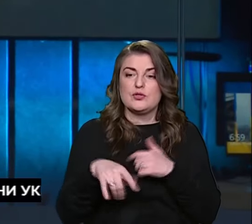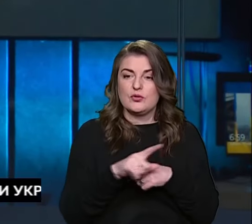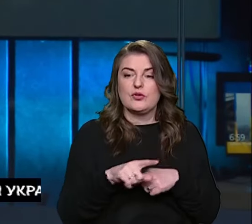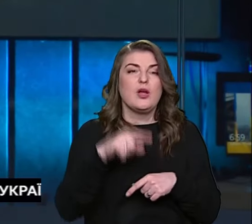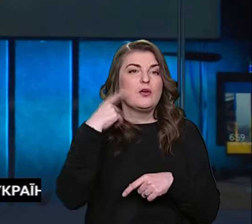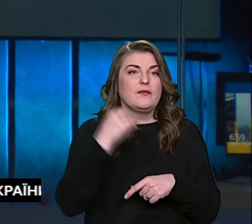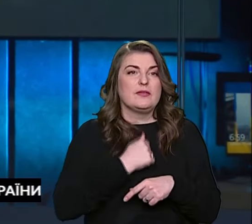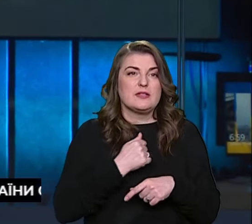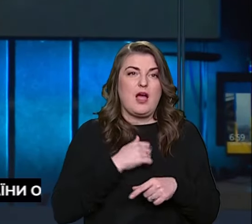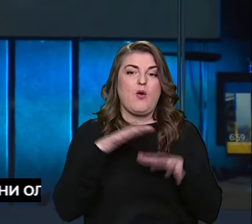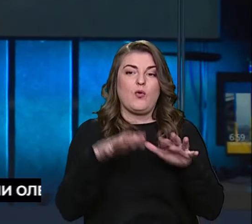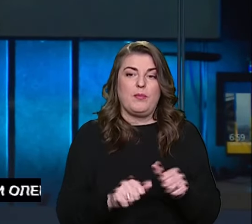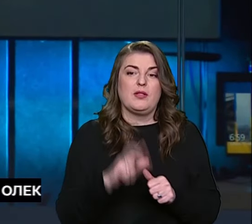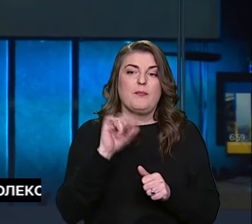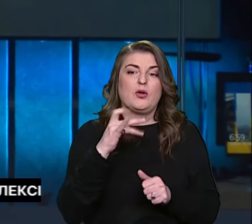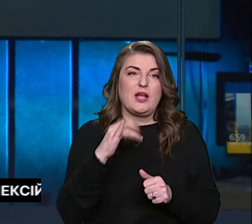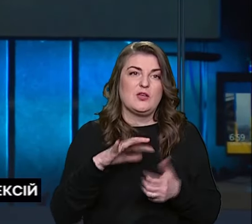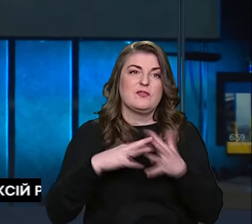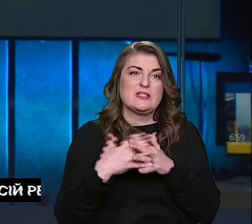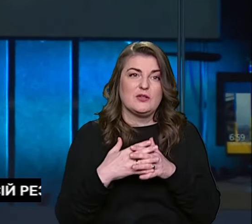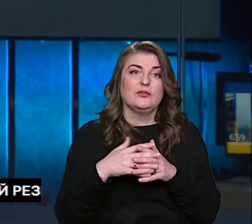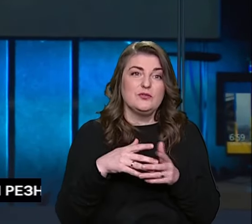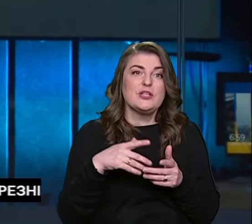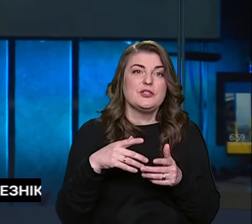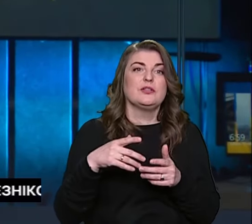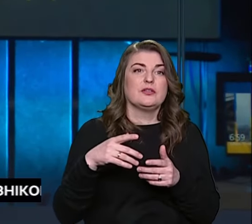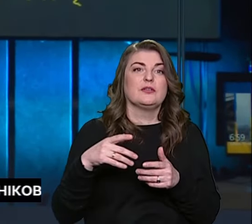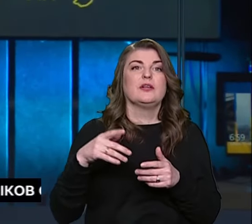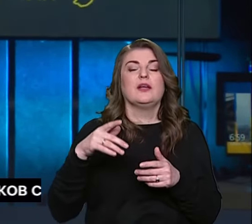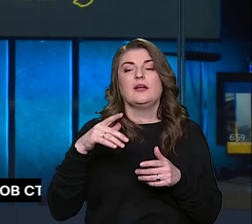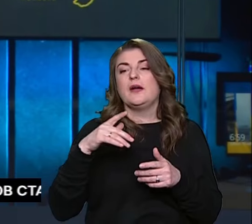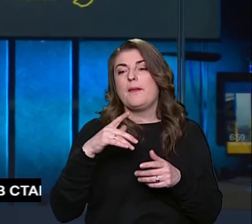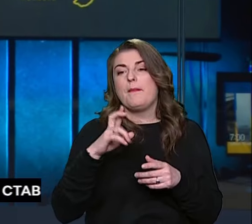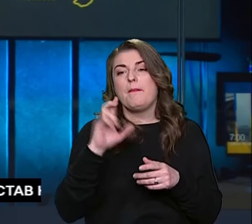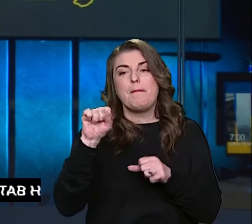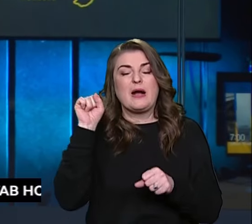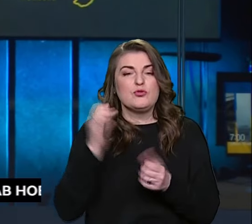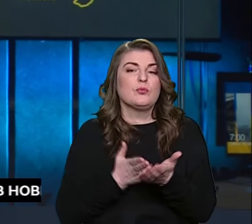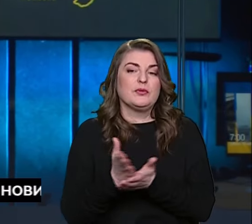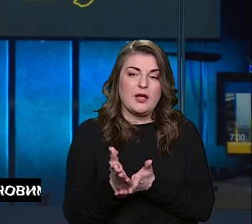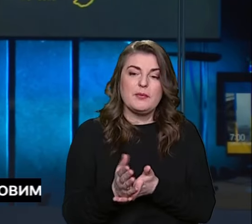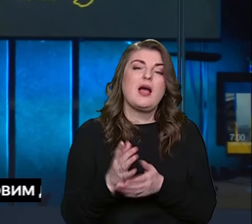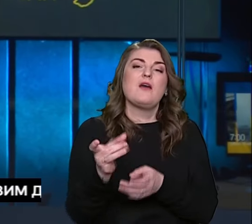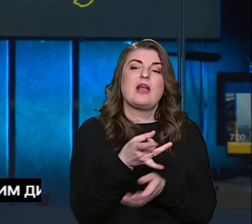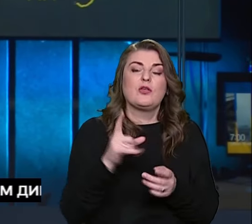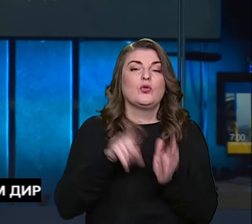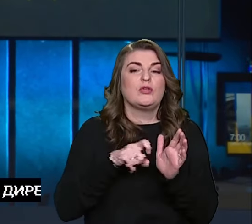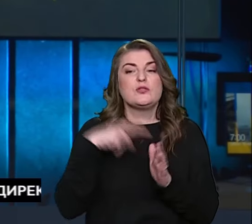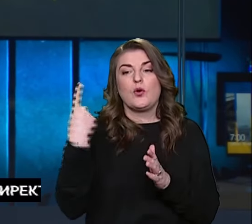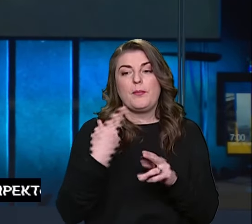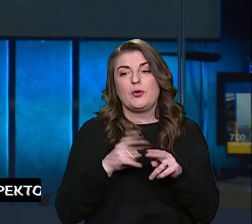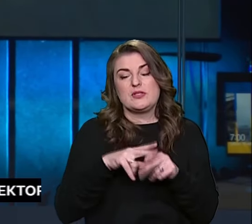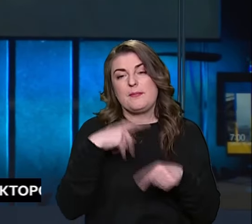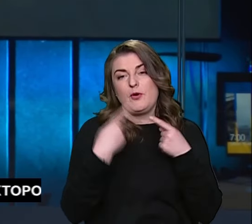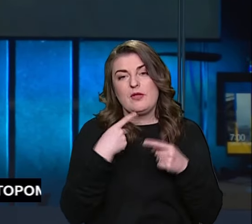Російські війська окупували Богданівку, село Часоєвоярівської міської громади у Бахмутському напрям, районі Донецької області.